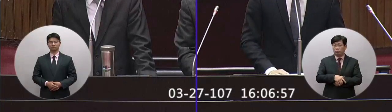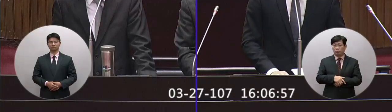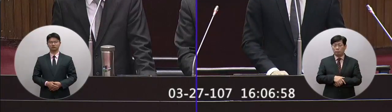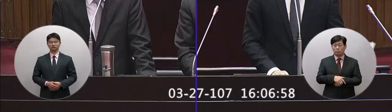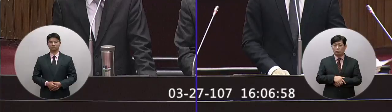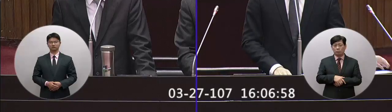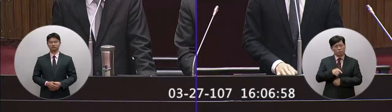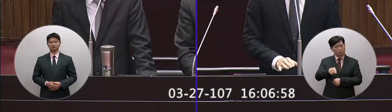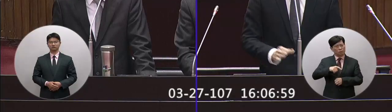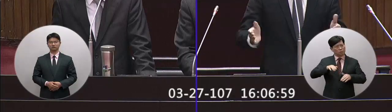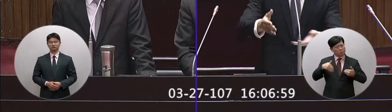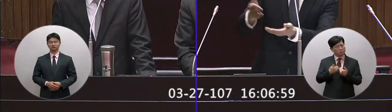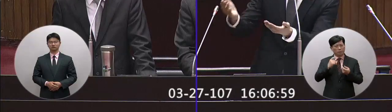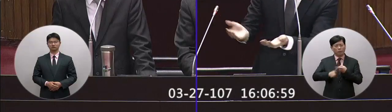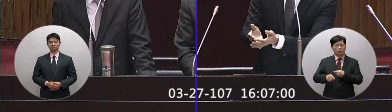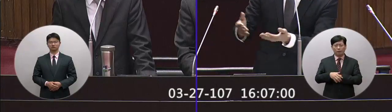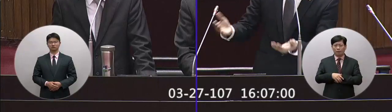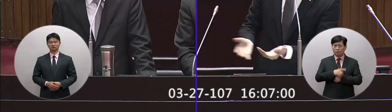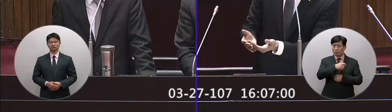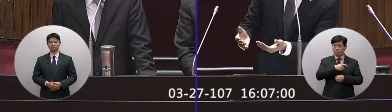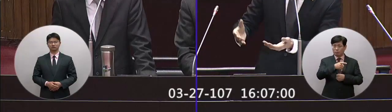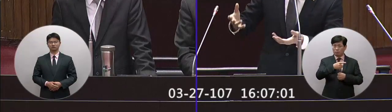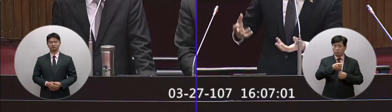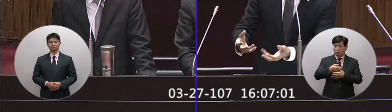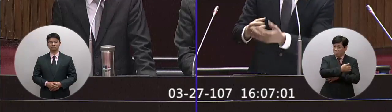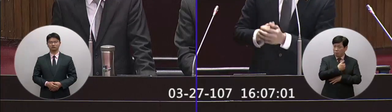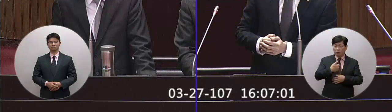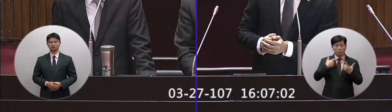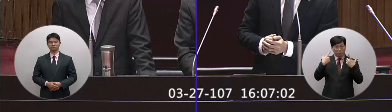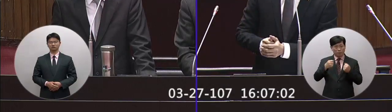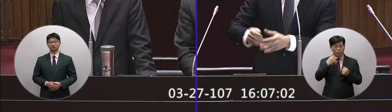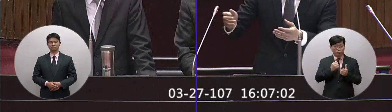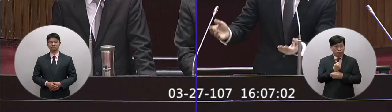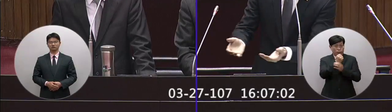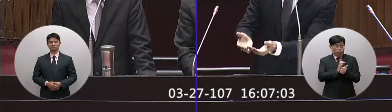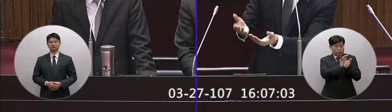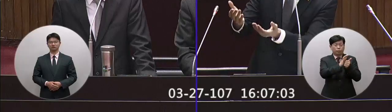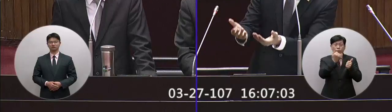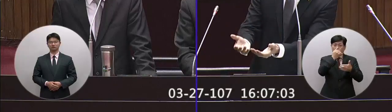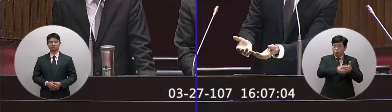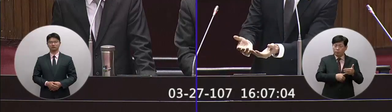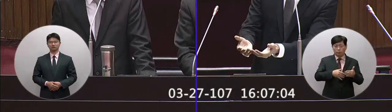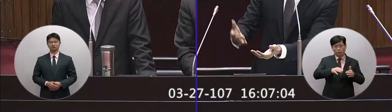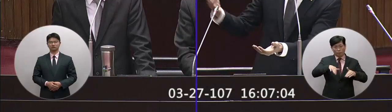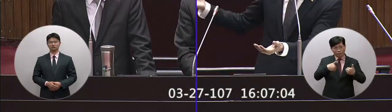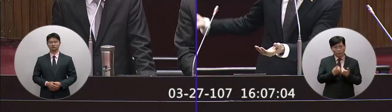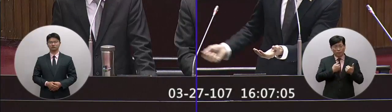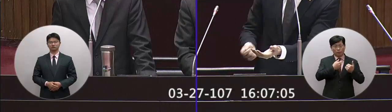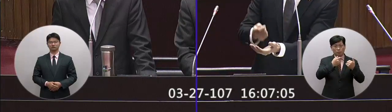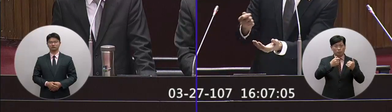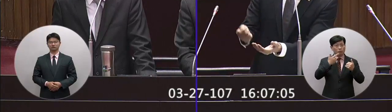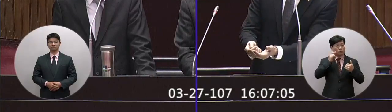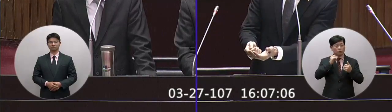所以說這完全不合理因為它的這個收費我們應該是說我們越來多越來越多越